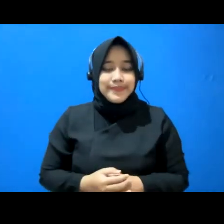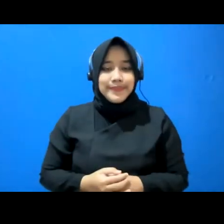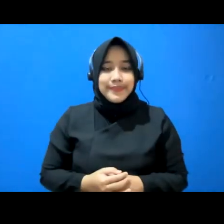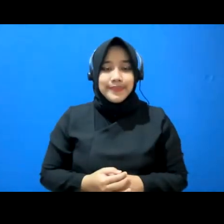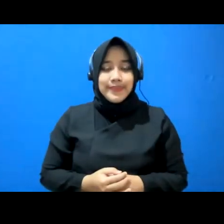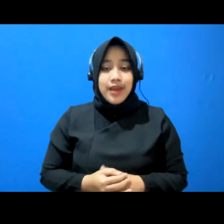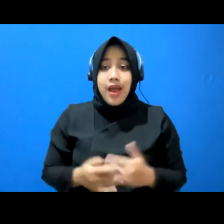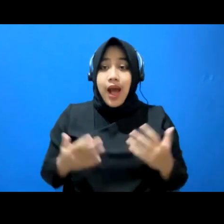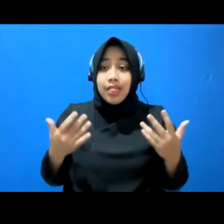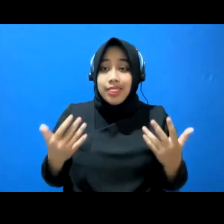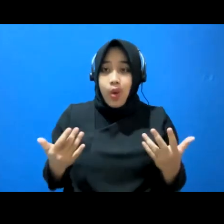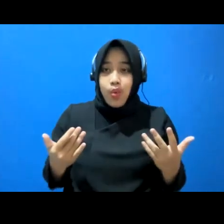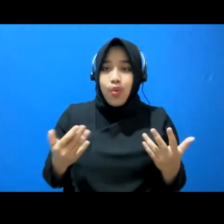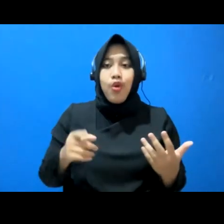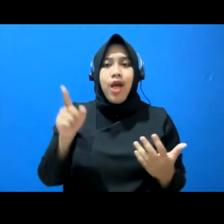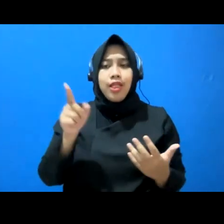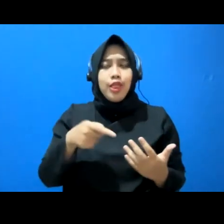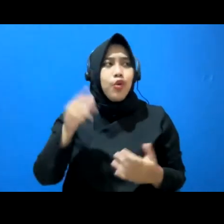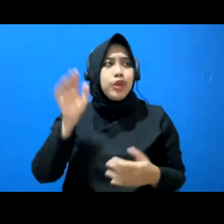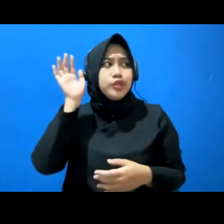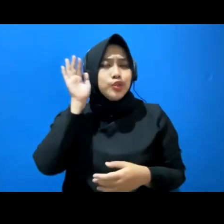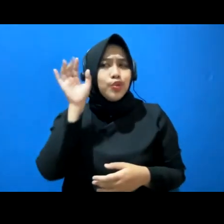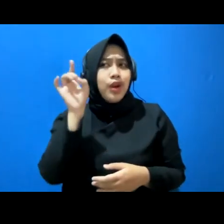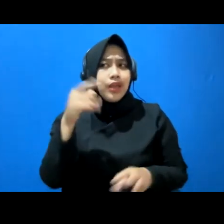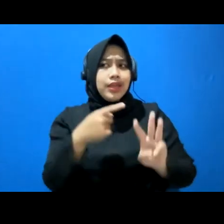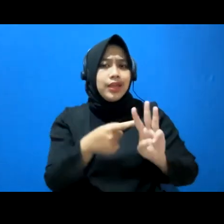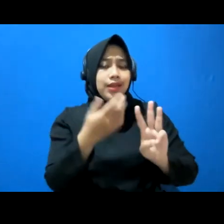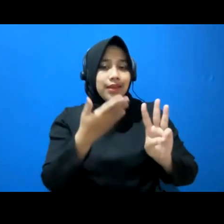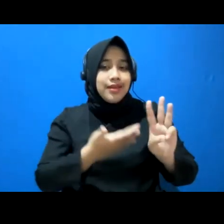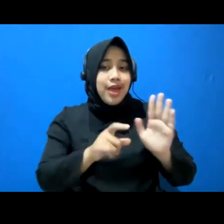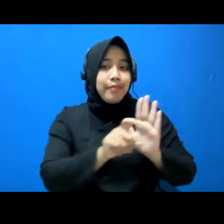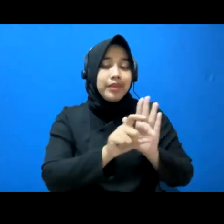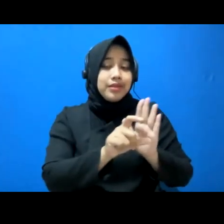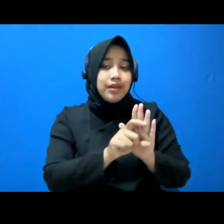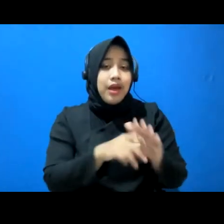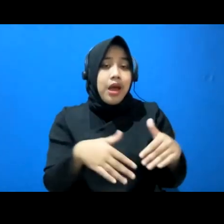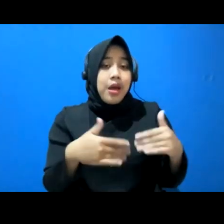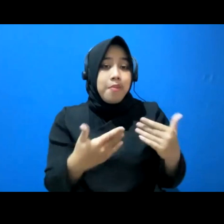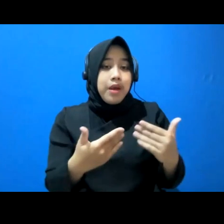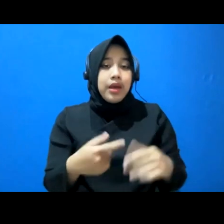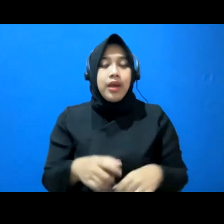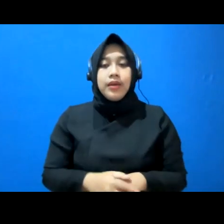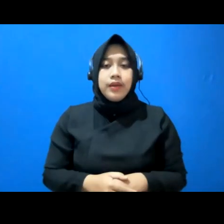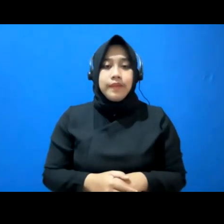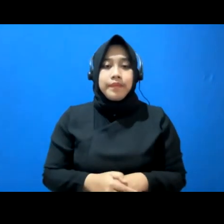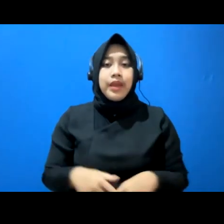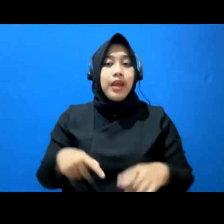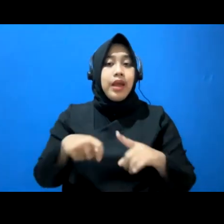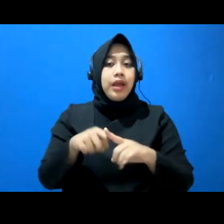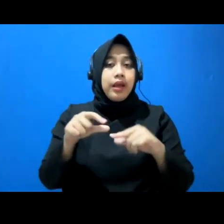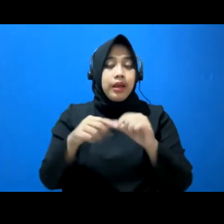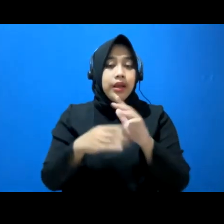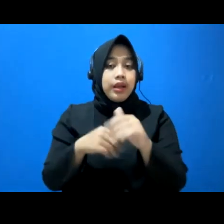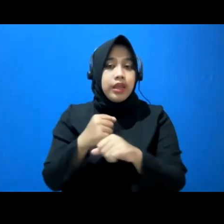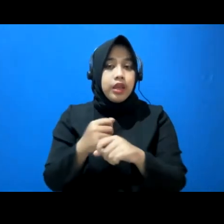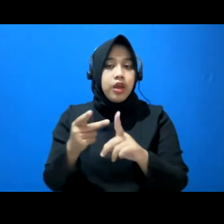Atau isu lain yang ketiga misalnya ini bagaimana clearing house-nya. Forum